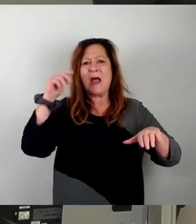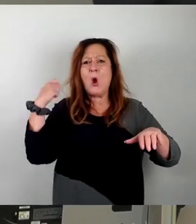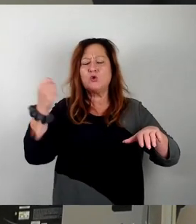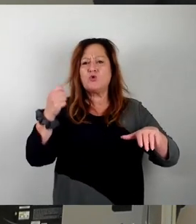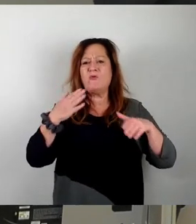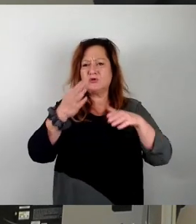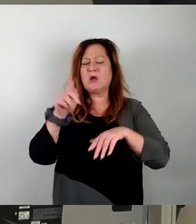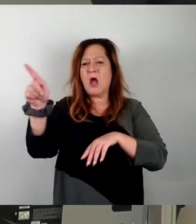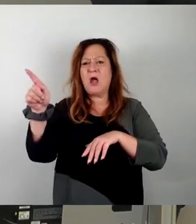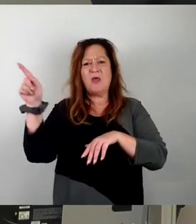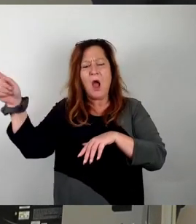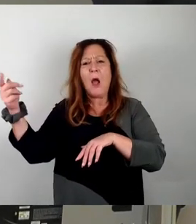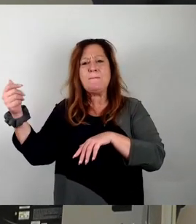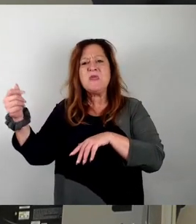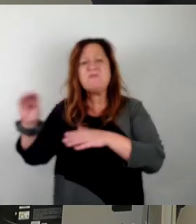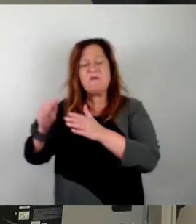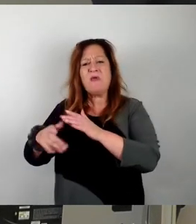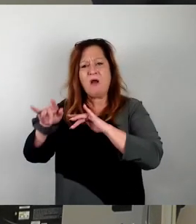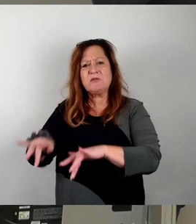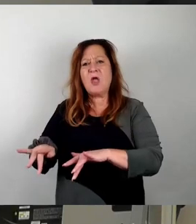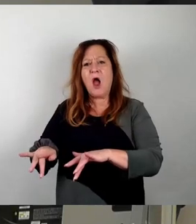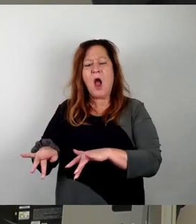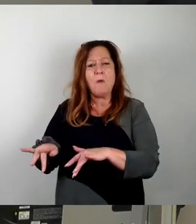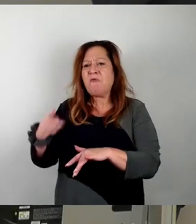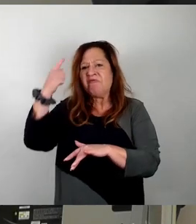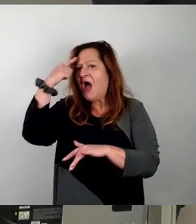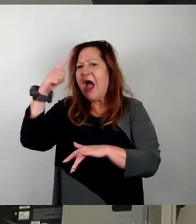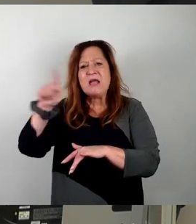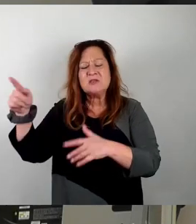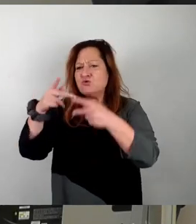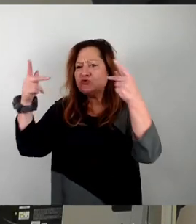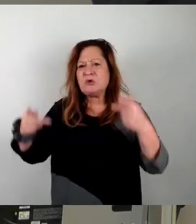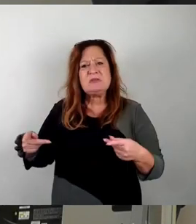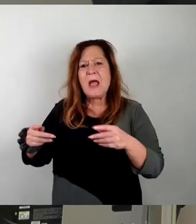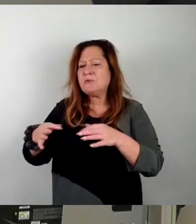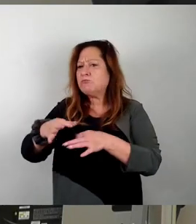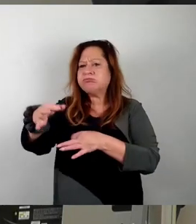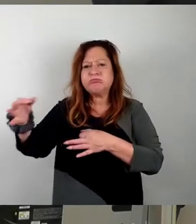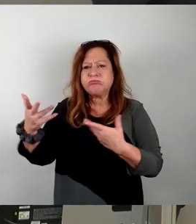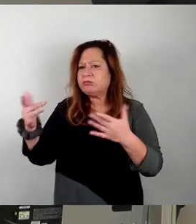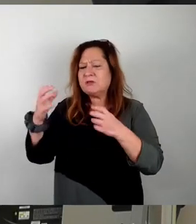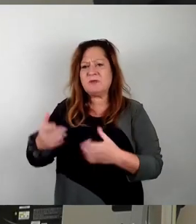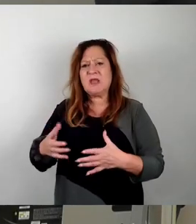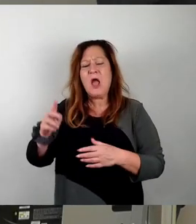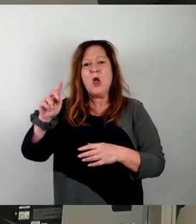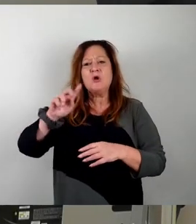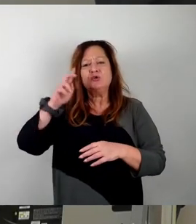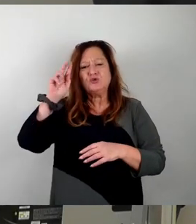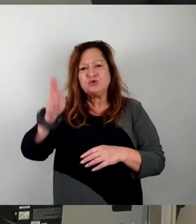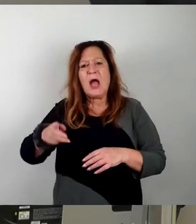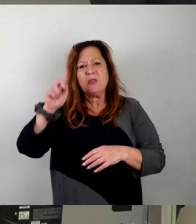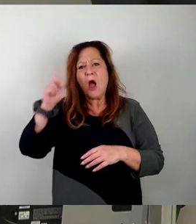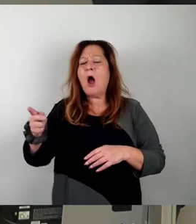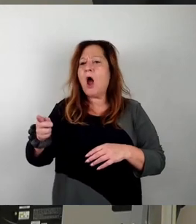Mietverträge hatten, wussten nichts von dieser Konzeptausschreibung, was mit ihrem Grundstück geplant war. Erst als dann der Stadtrat darüber entscheiden sollte, wie es mit dem Grundstück